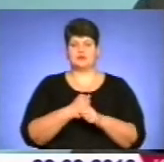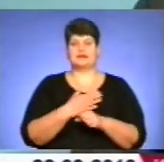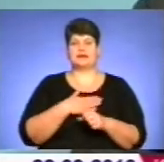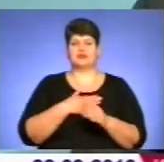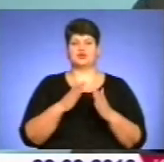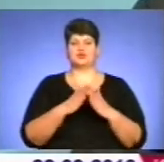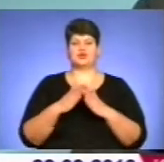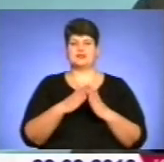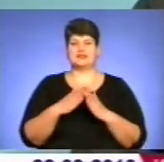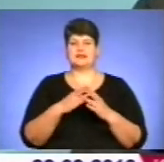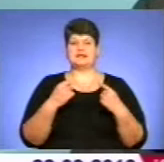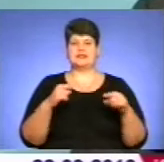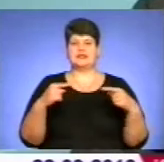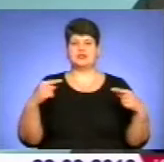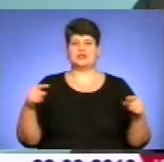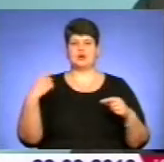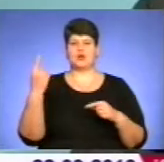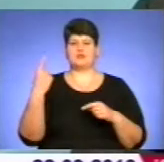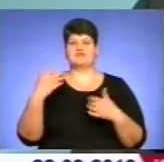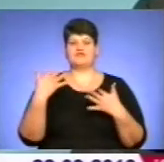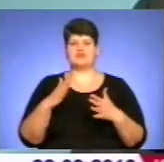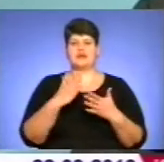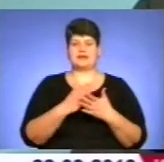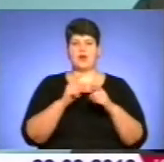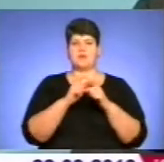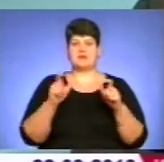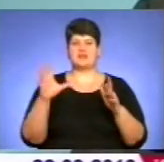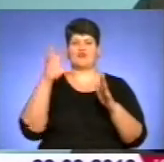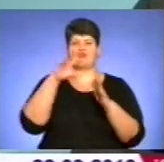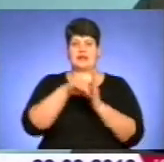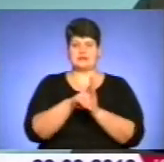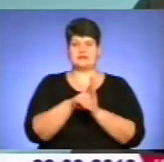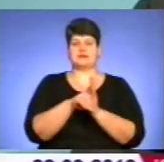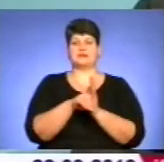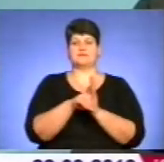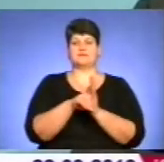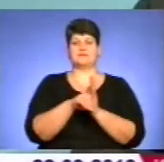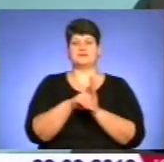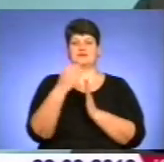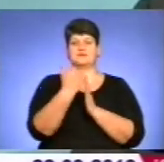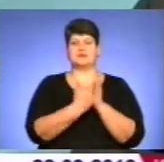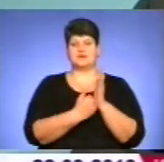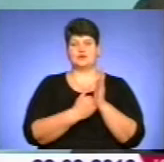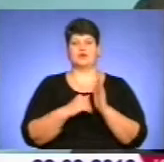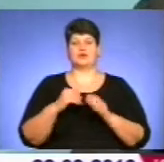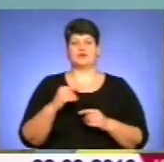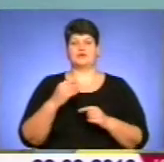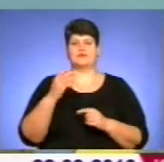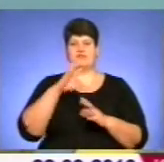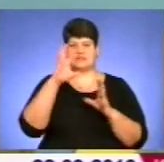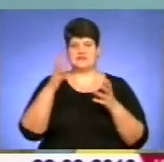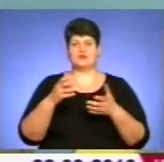сусіди деякі з інших областей є вже об'єкти в Україні, які внесені до списку пам'яток Всесвітньої спадщини.